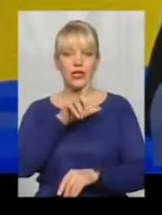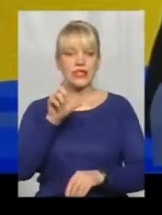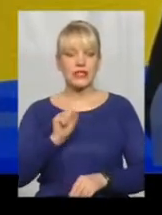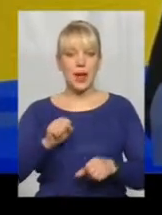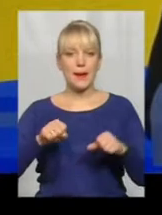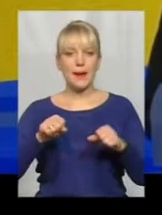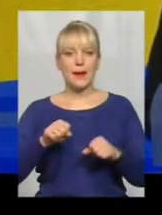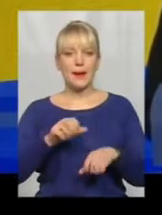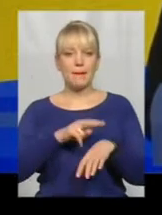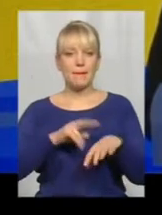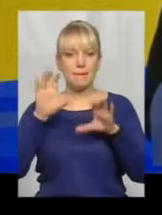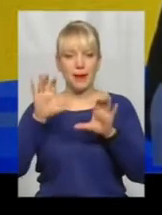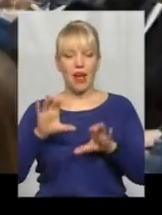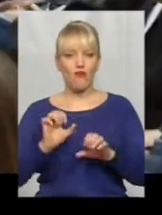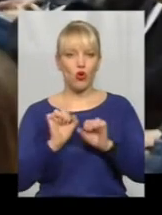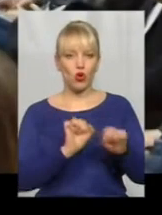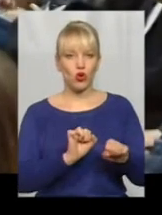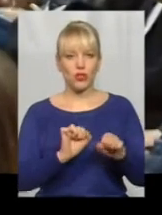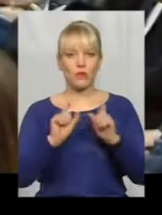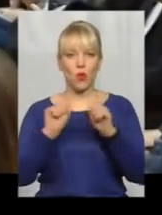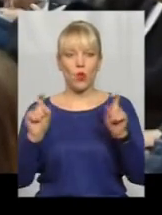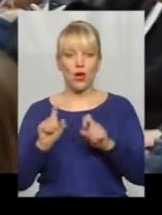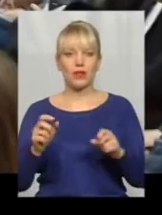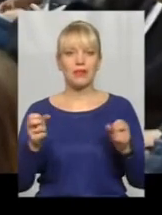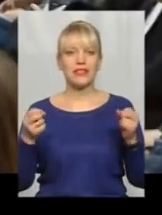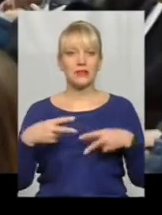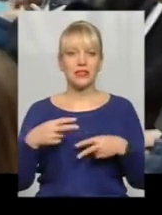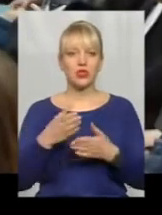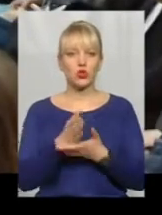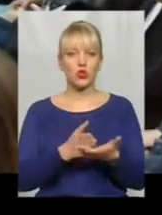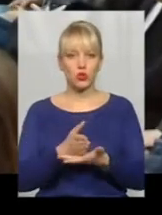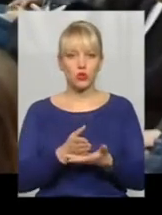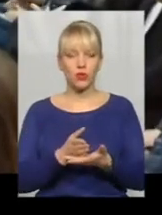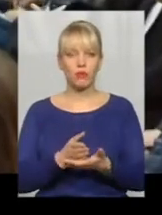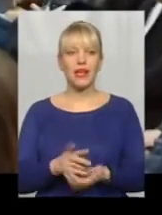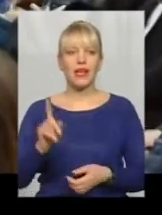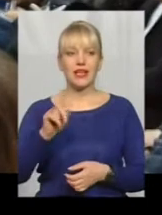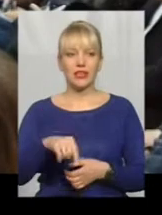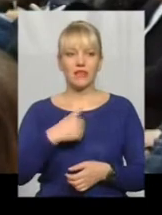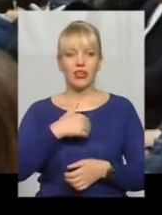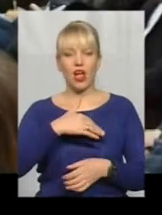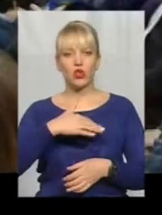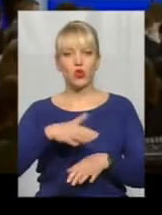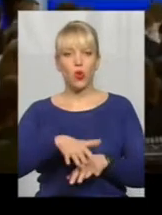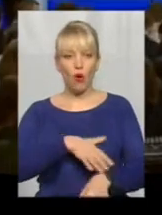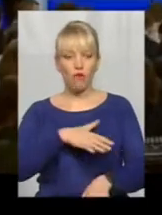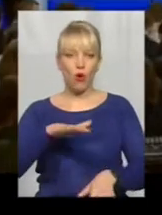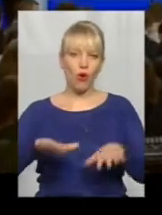правоохоронними органами, спецслужбами. Навіть я дуже довго коливався, але